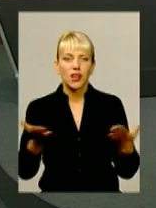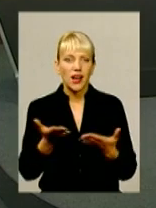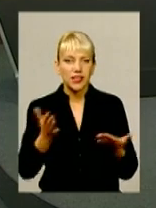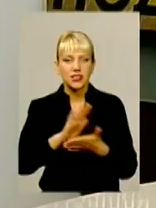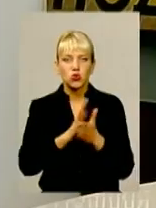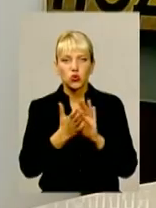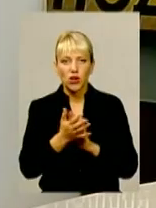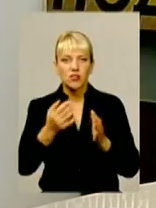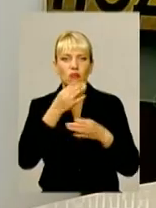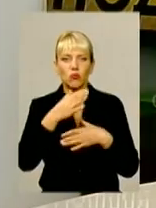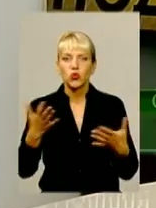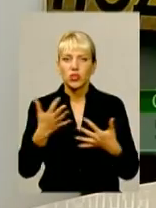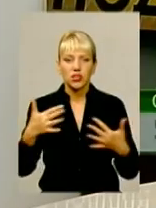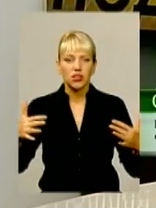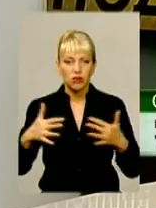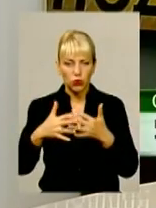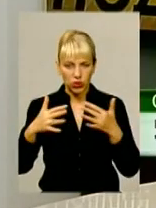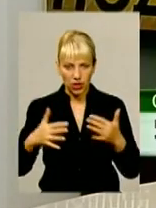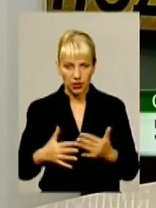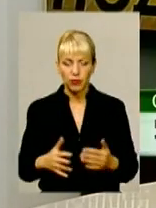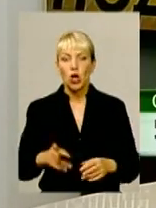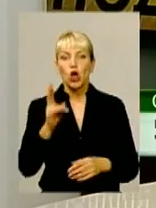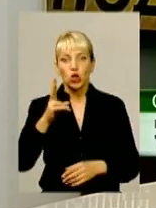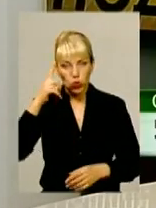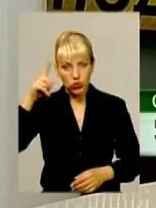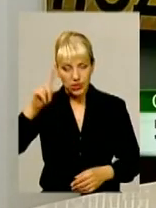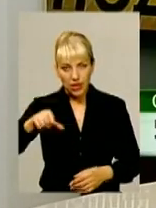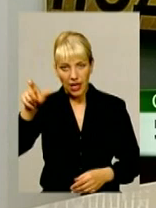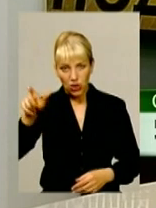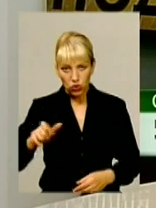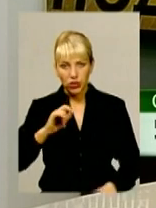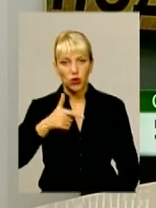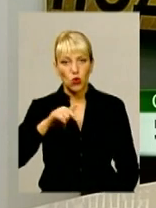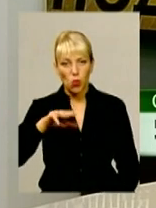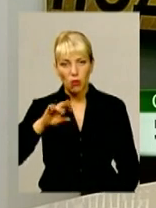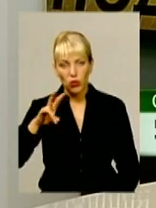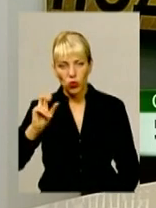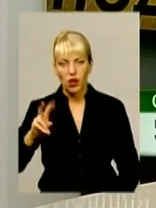всі, хто знає Ігоря Гоменюка, не віде у те, що він міг таке вчинити.